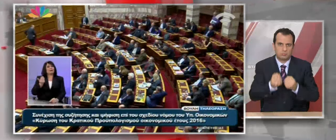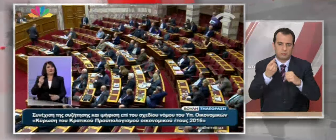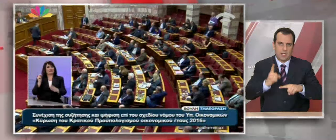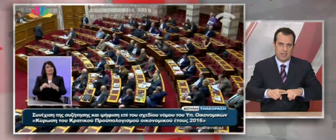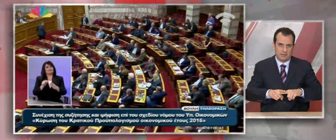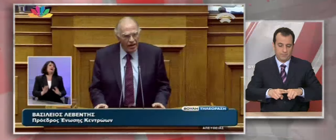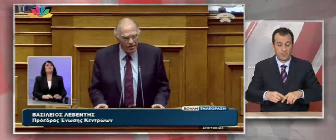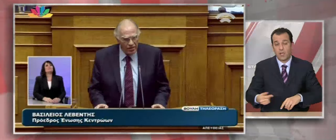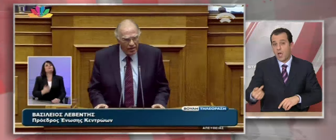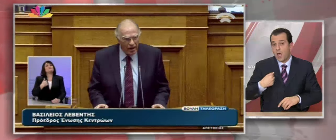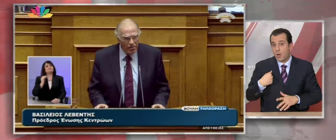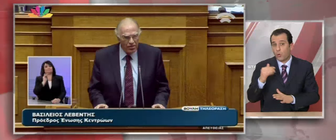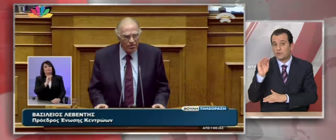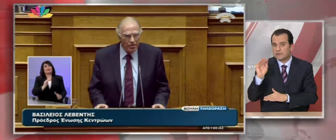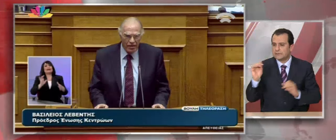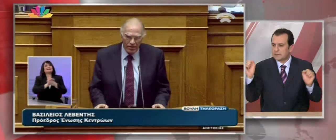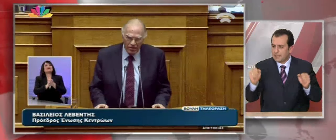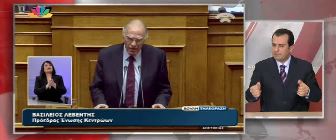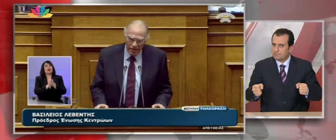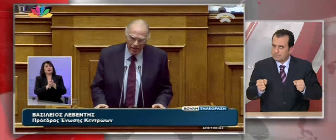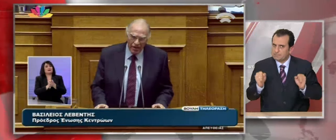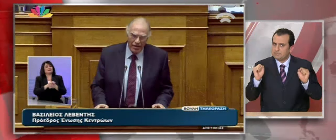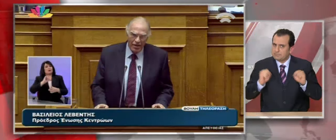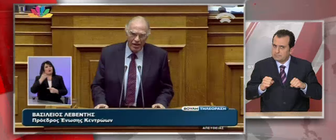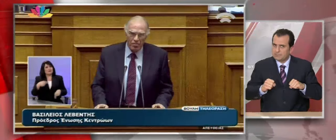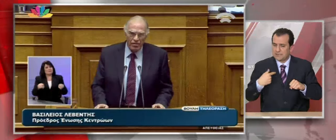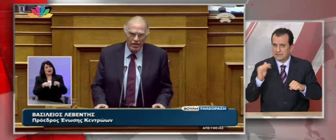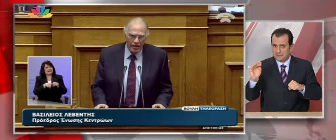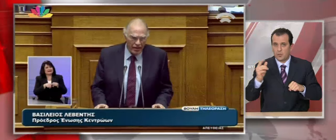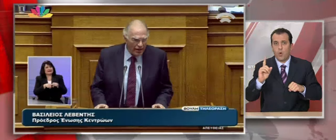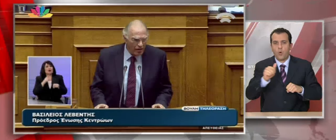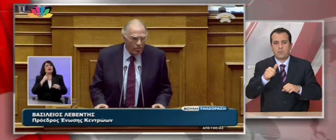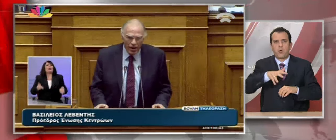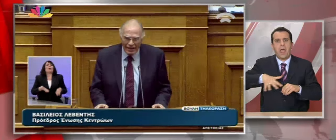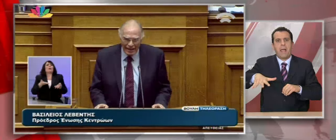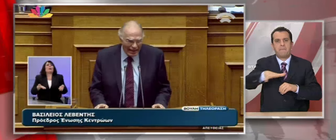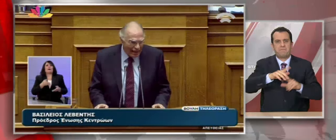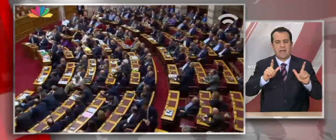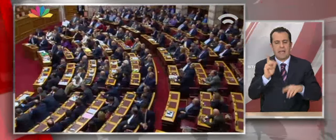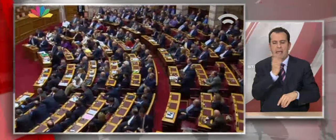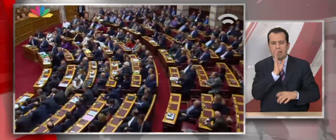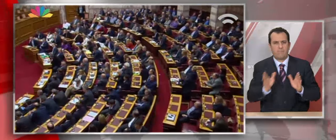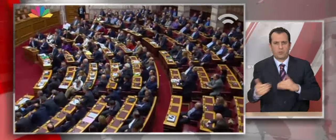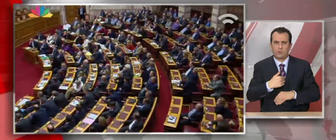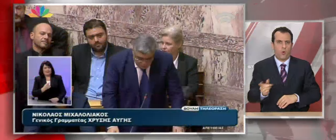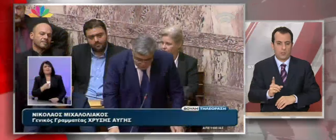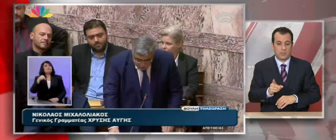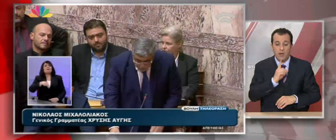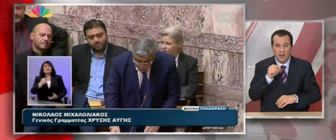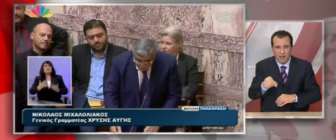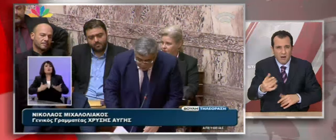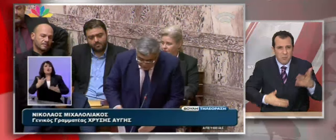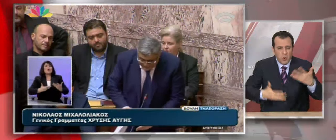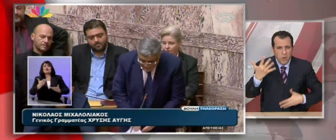ζήτησα συνένεση αλλά όχι συνένεση επιφανειακή, υποκριτική. Ένας προϋπολογισμός